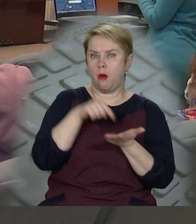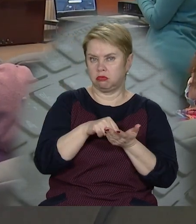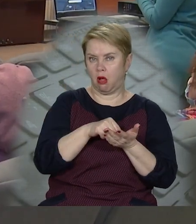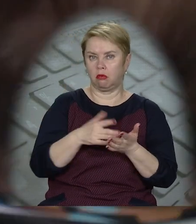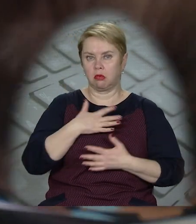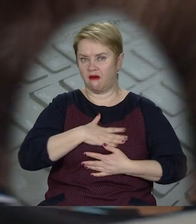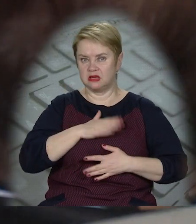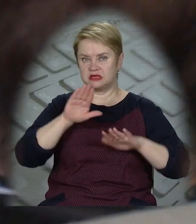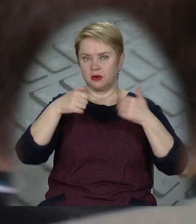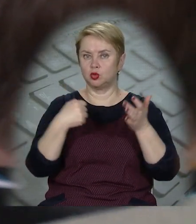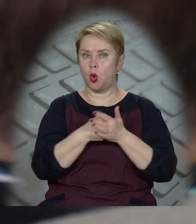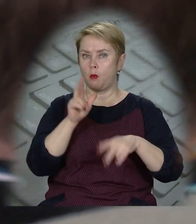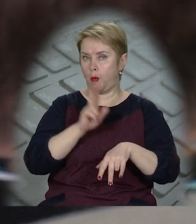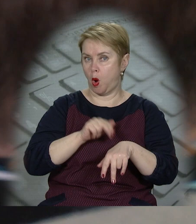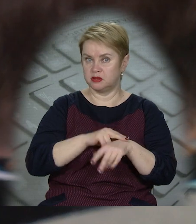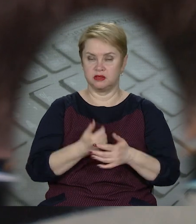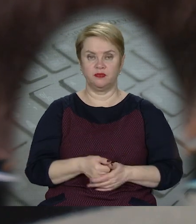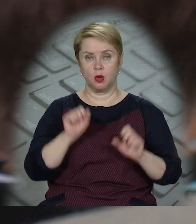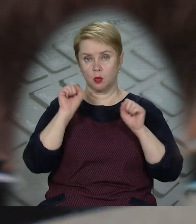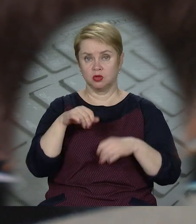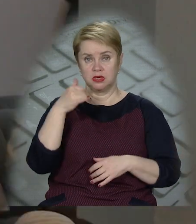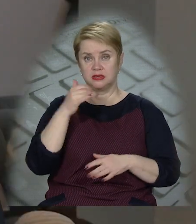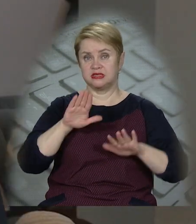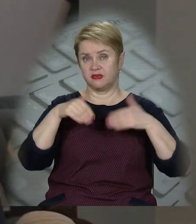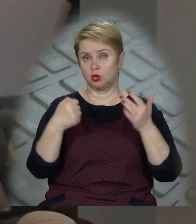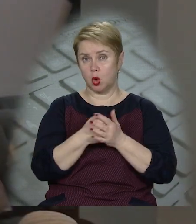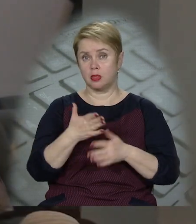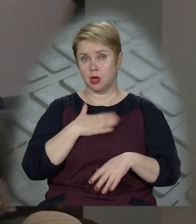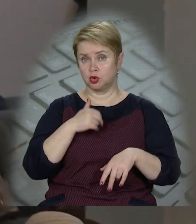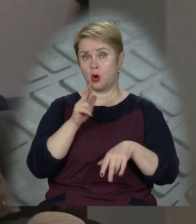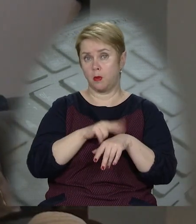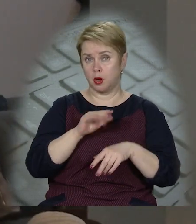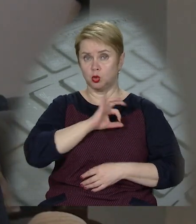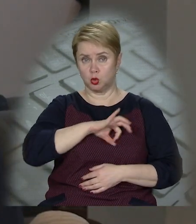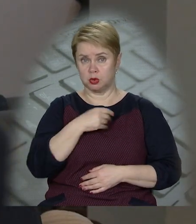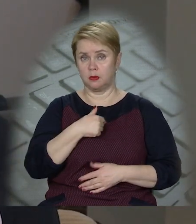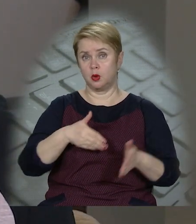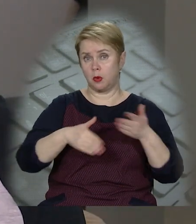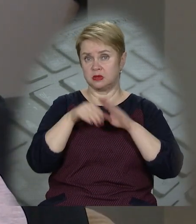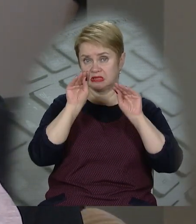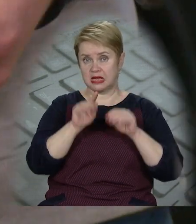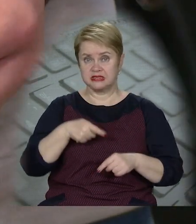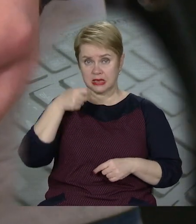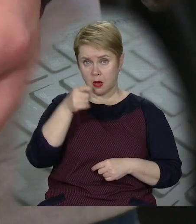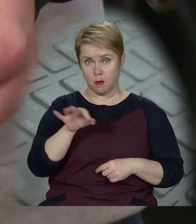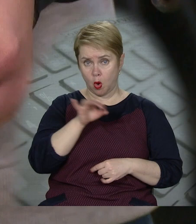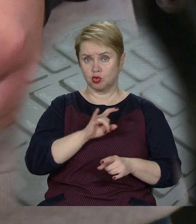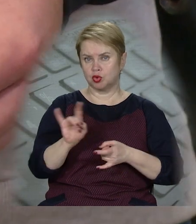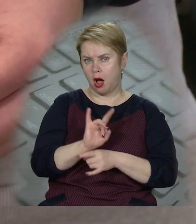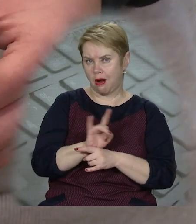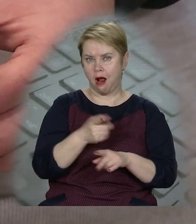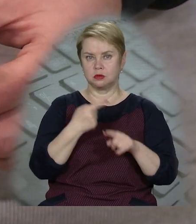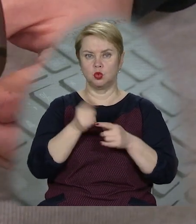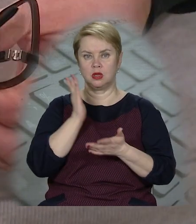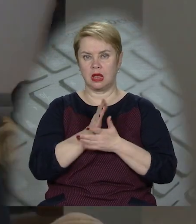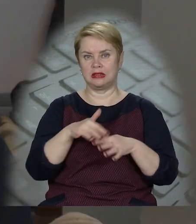у халепу, то варто звернутися до поліції. Ви можете звернутися до наших юристів. Ми допоможемо скласти заяву про шахрайство. У